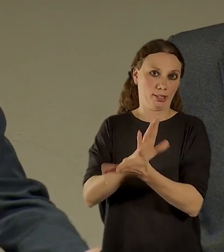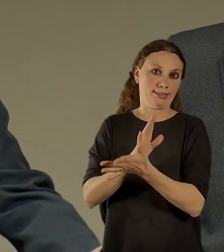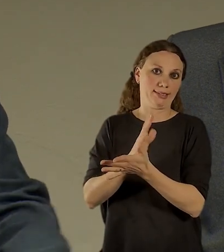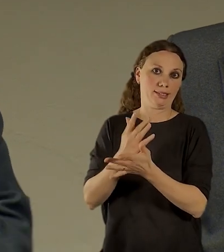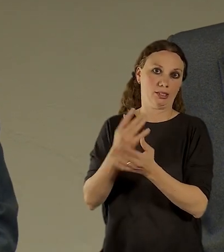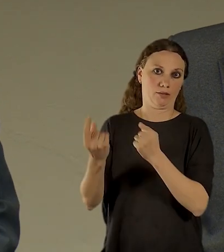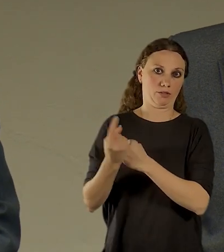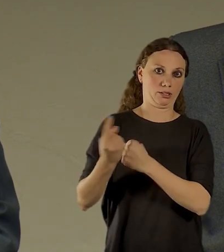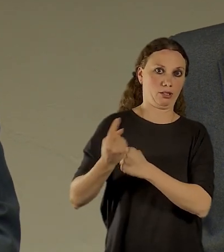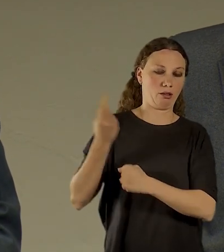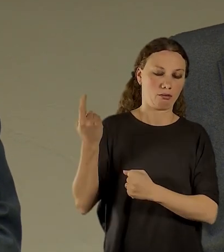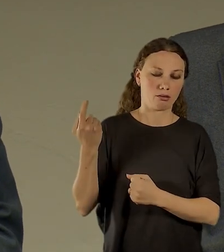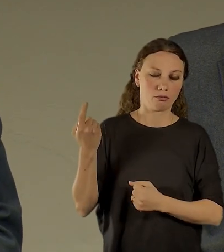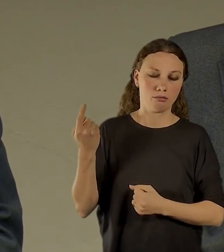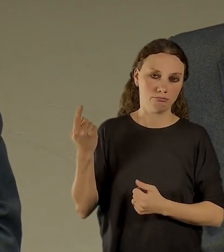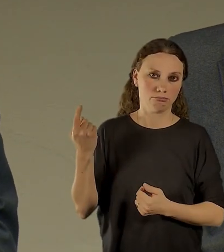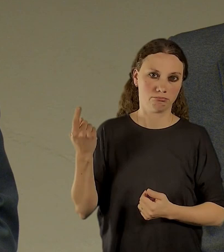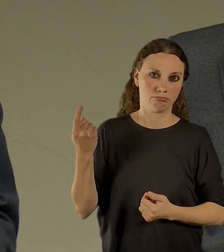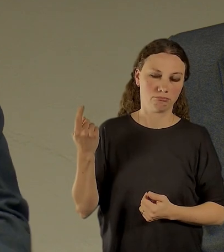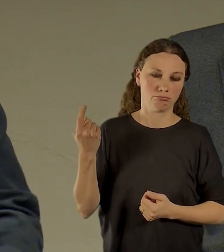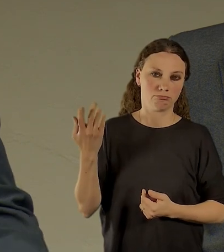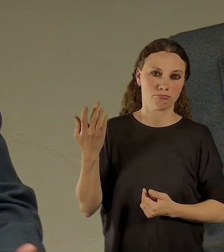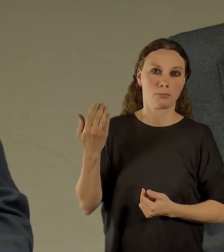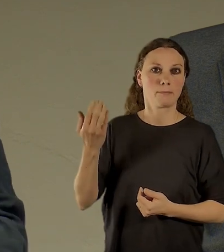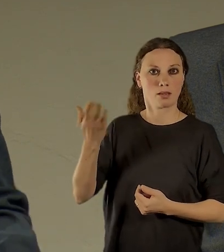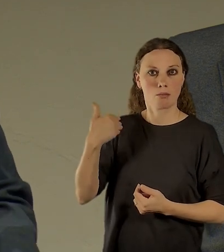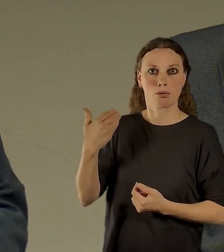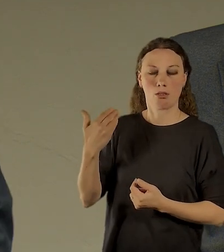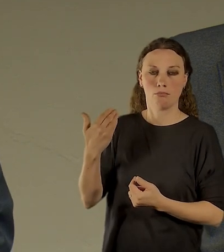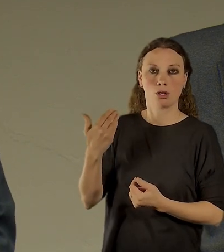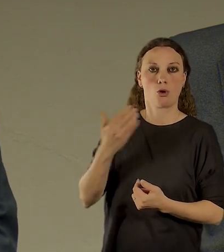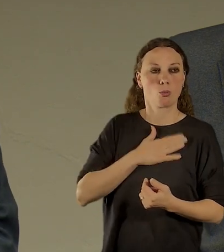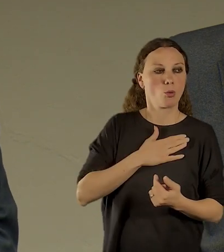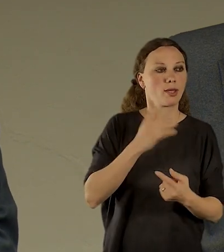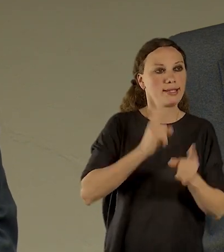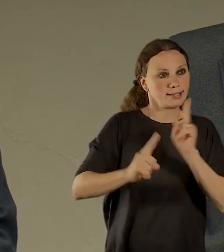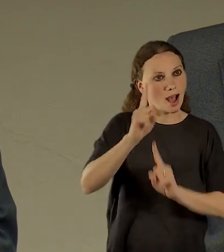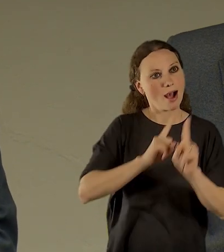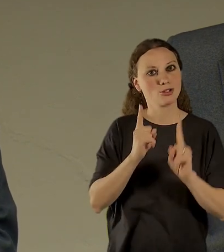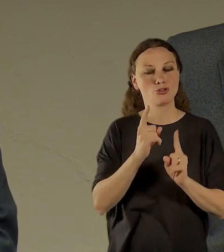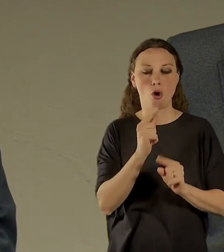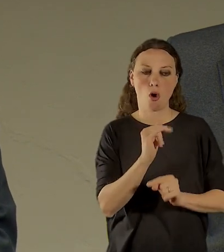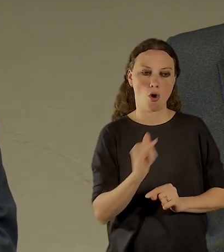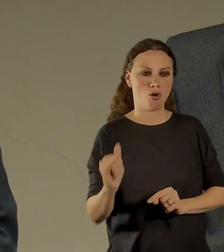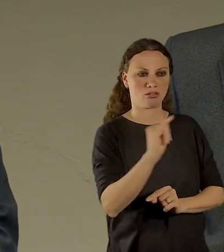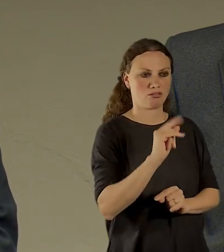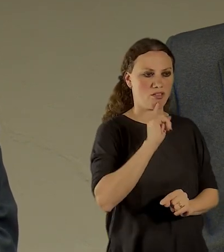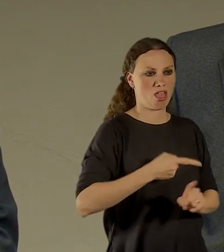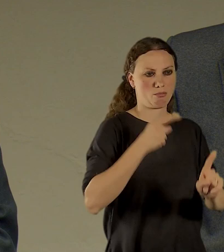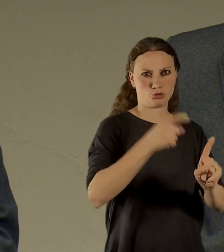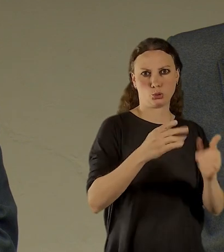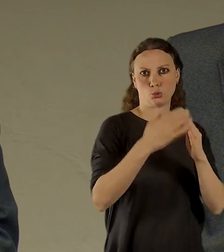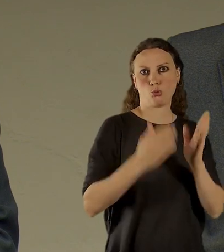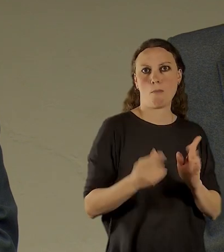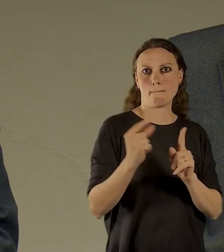bylo reflektováno to stanovisko, že tedy dům Pážat by